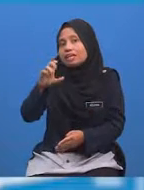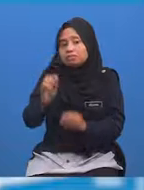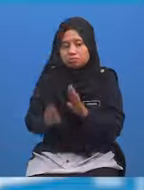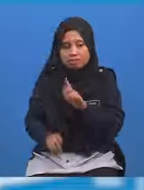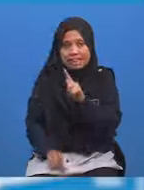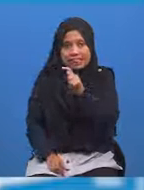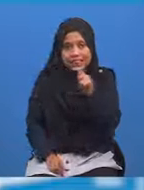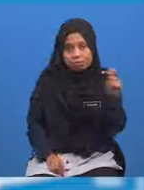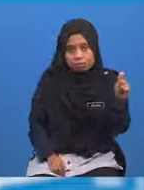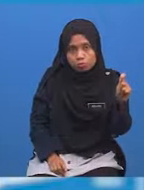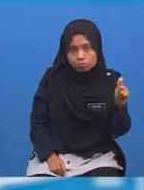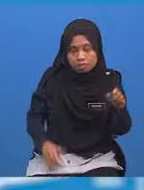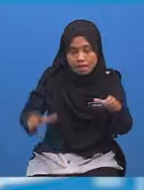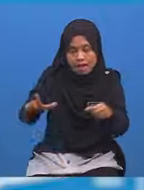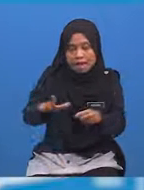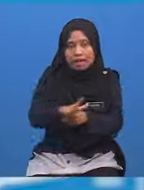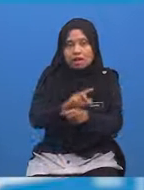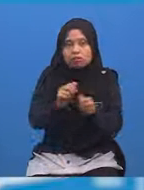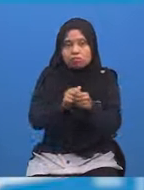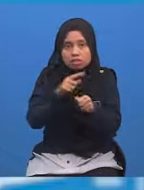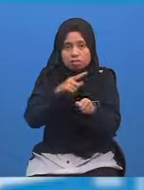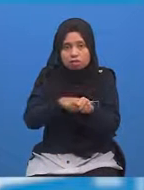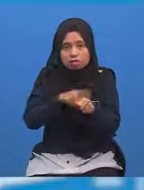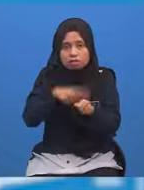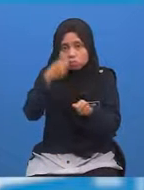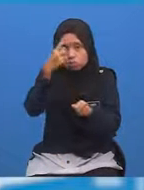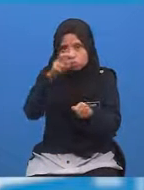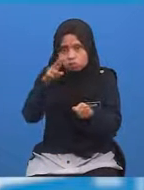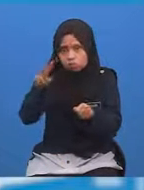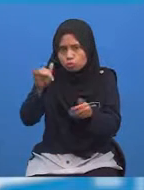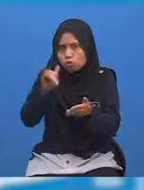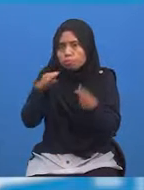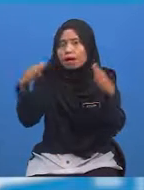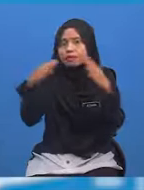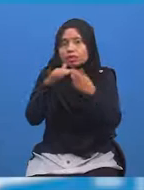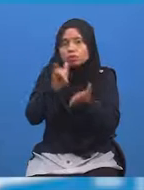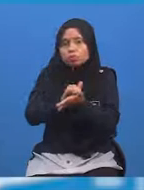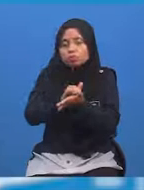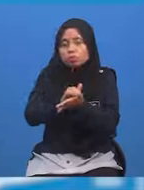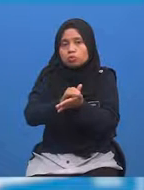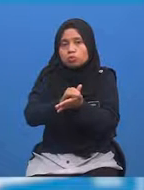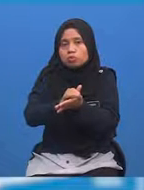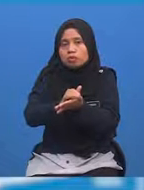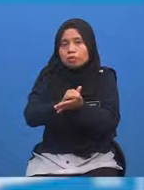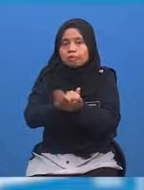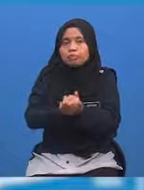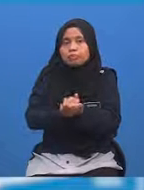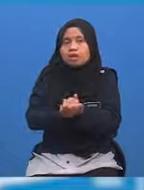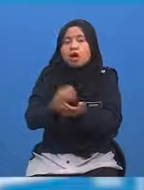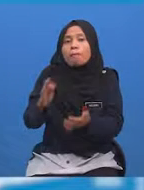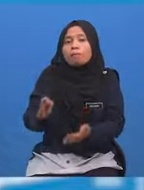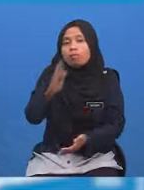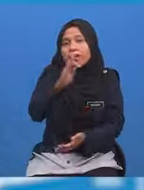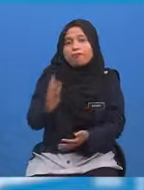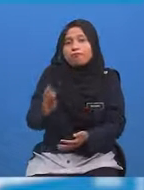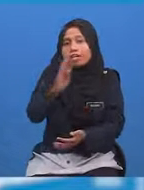Lengkapkan dengan masa bagi kedua-dua bandar tersebut Iaitu Iaitu Bukit Fraser